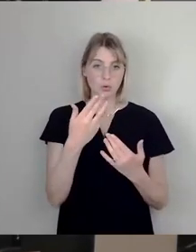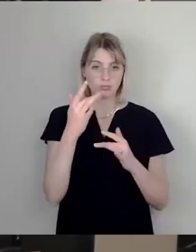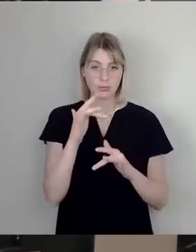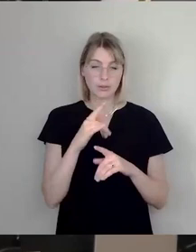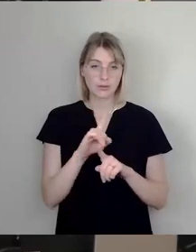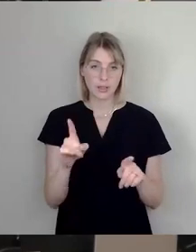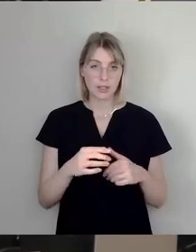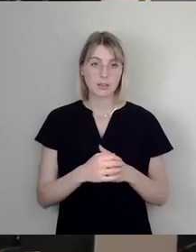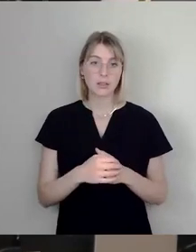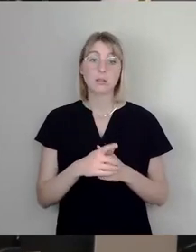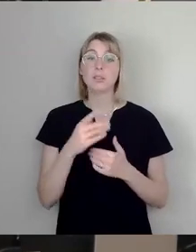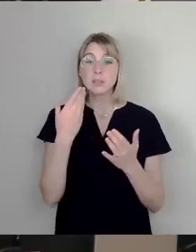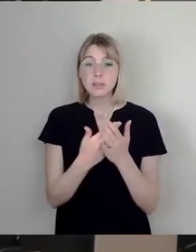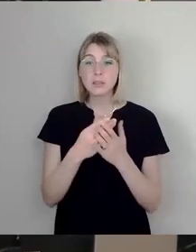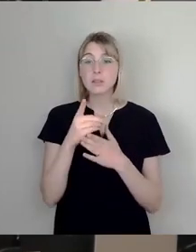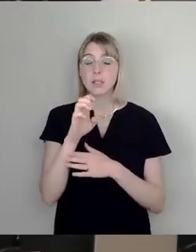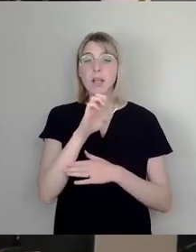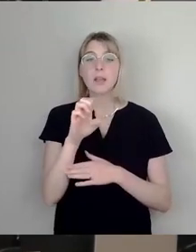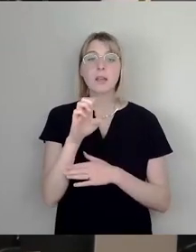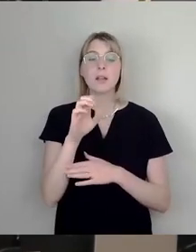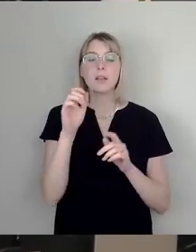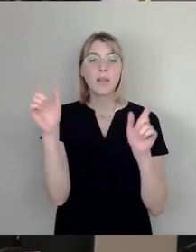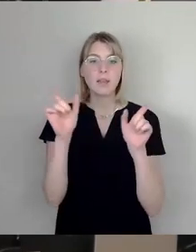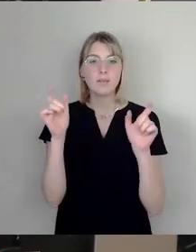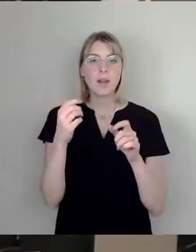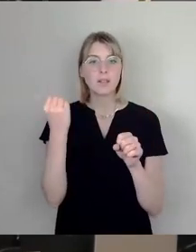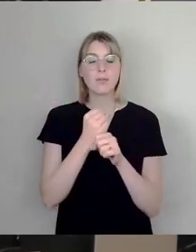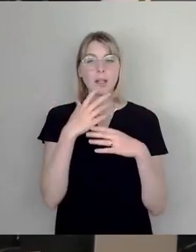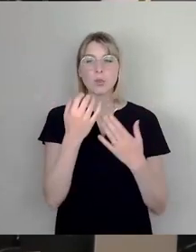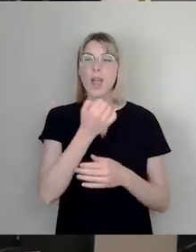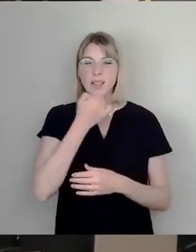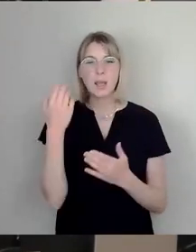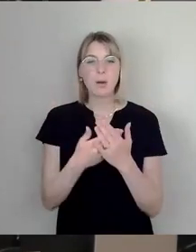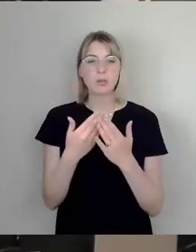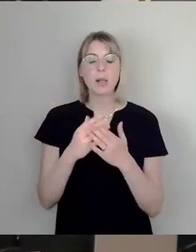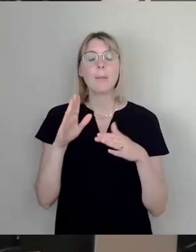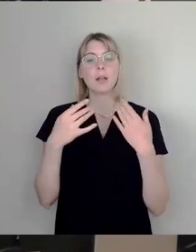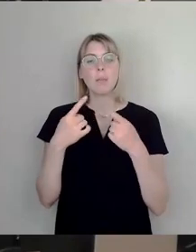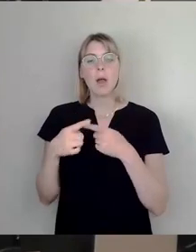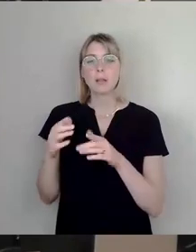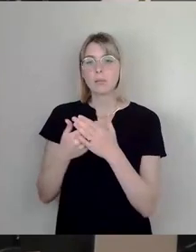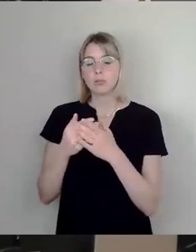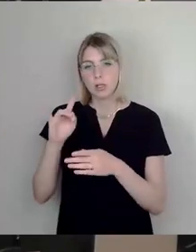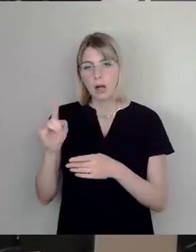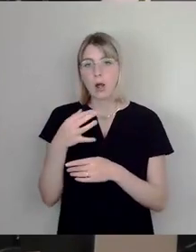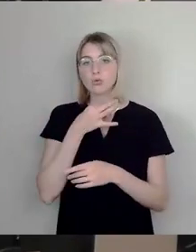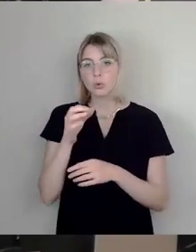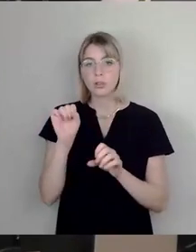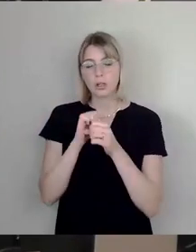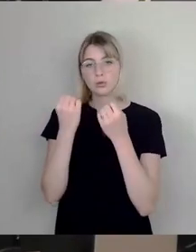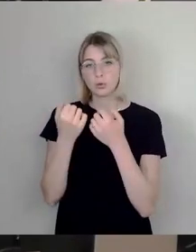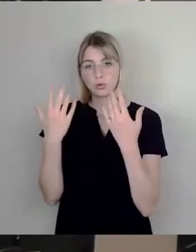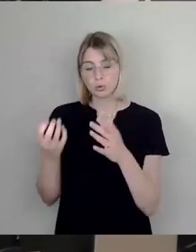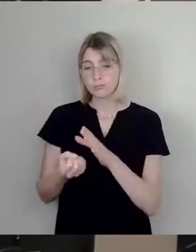dazu, im Eventwerk, das ist jetzt ein Extrembeispiel, es gibt aber auch noch andere Beispiele, dass aus dieser Notsituation heraus Private